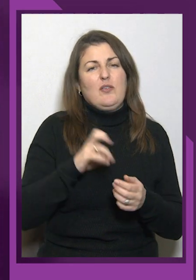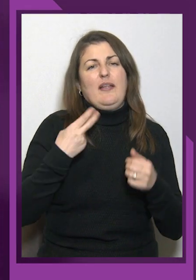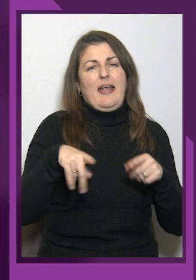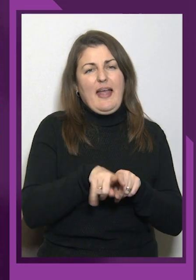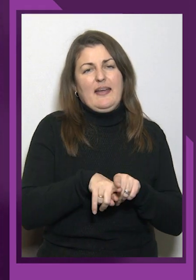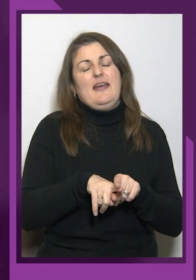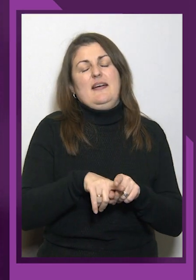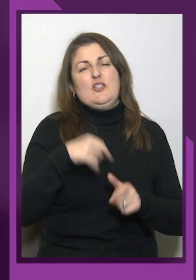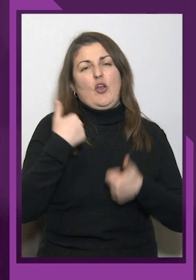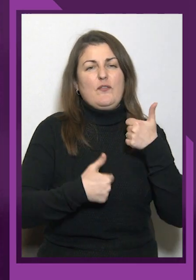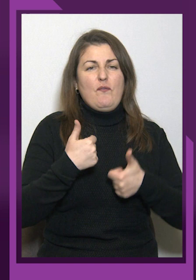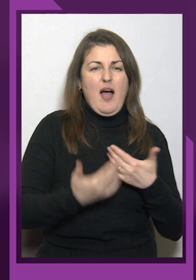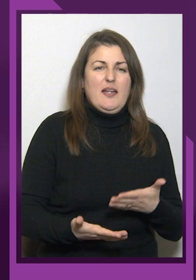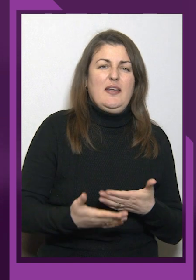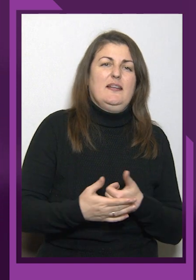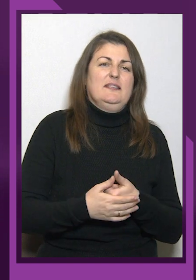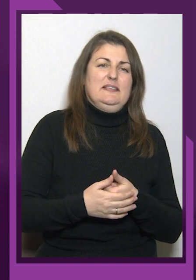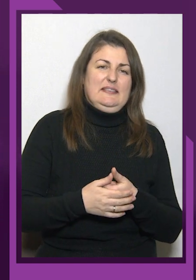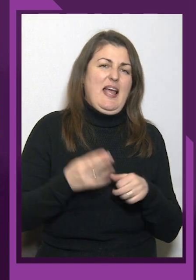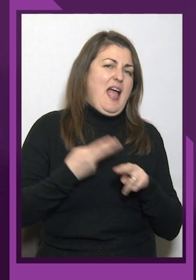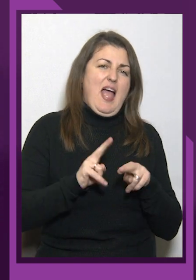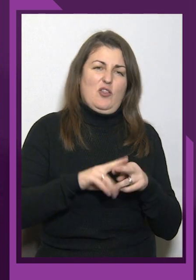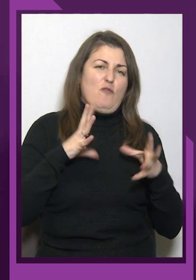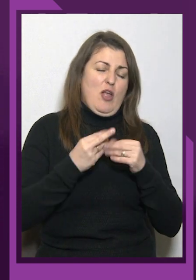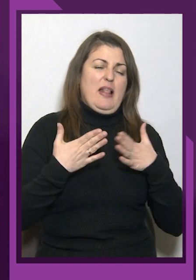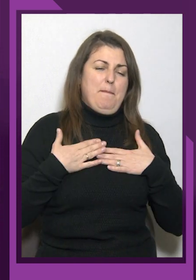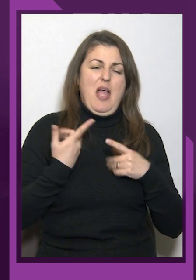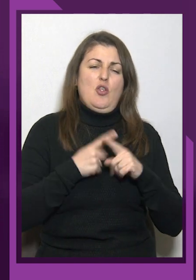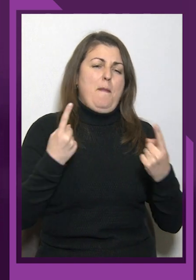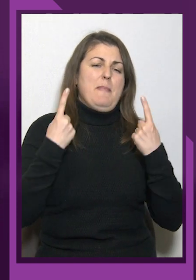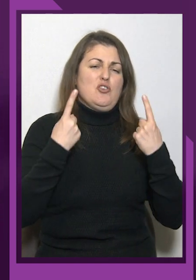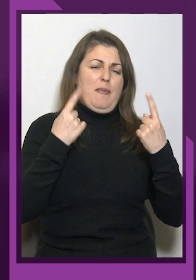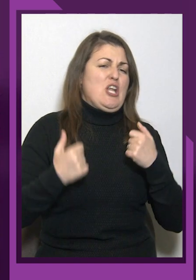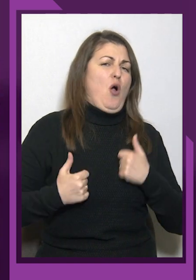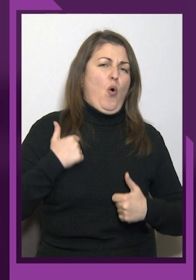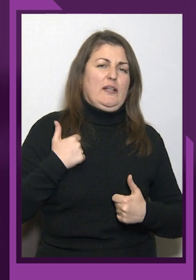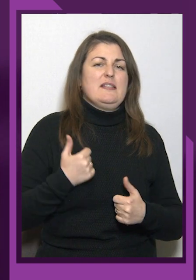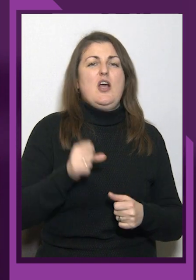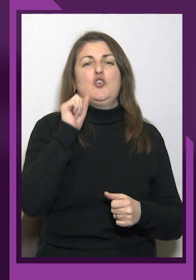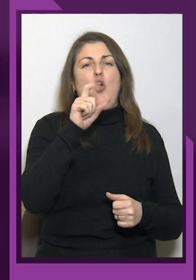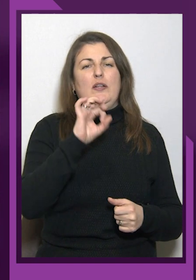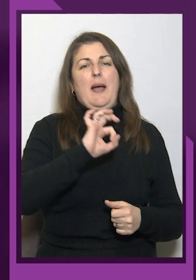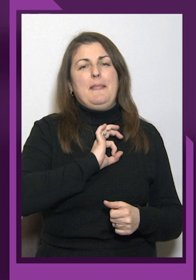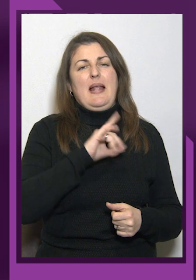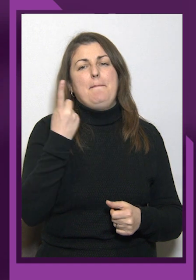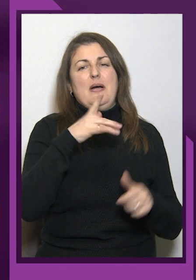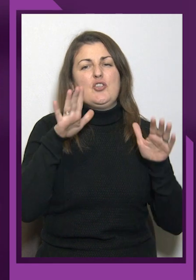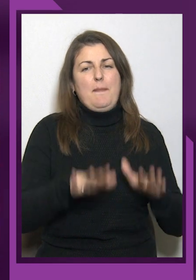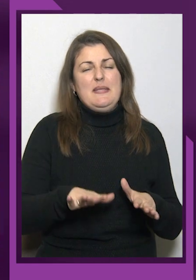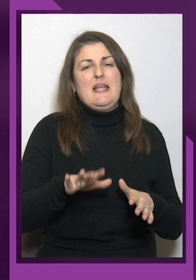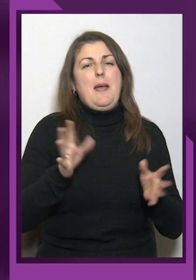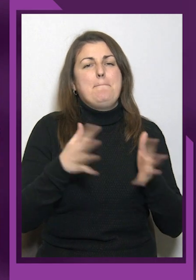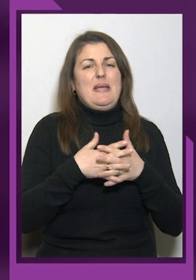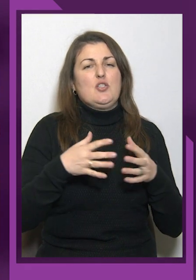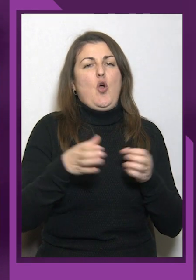таких соревнованнях. це взагалі для мене величина гордість. Золота медаль та перше місце –